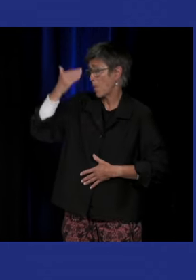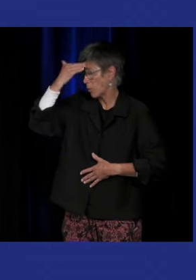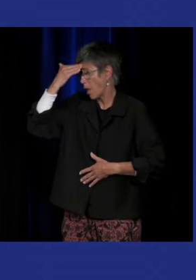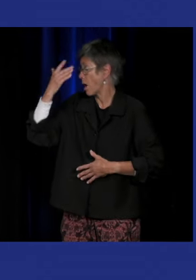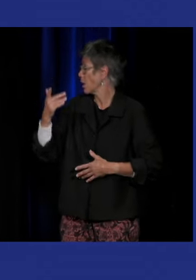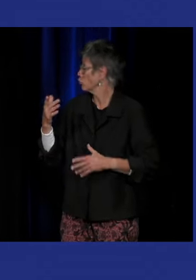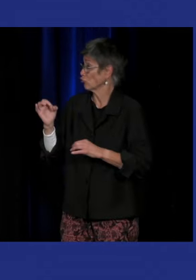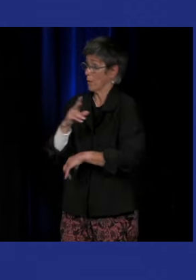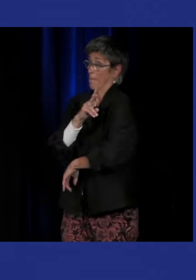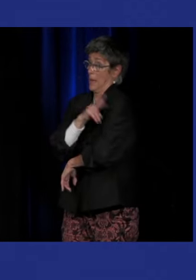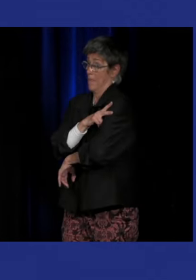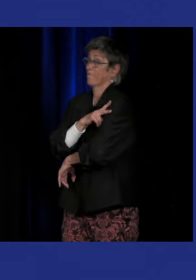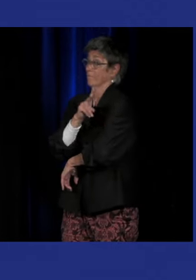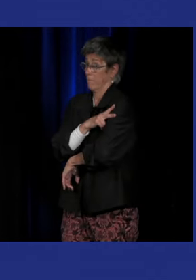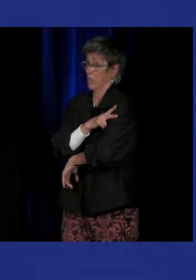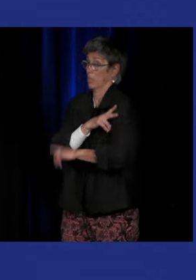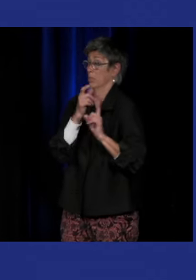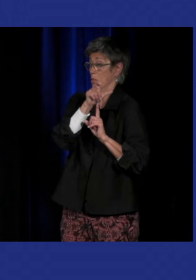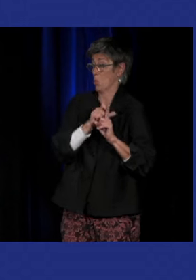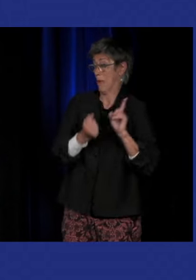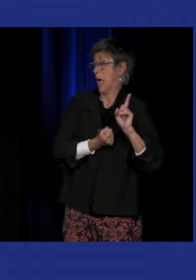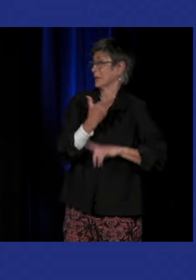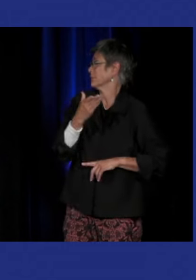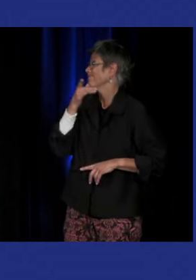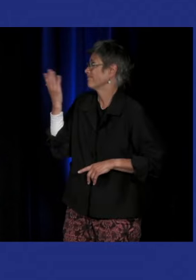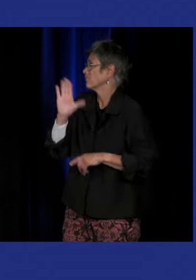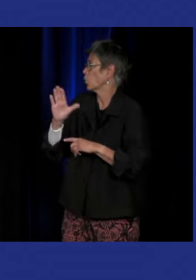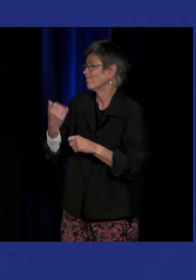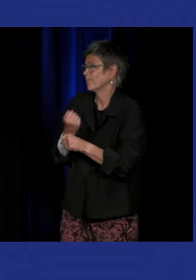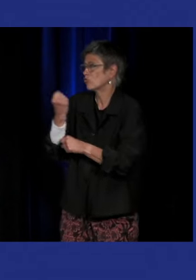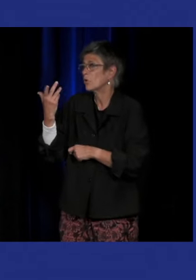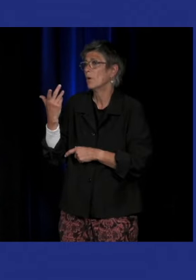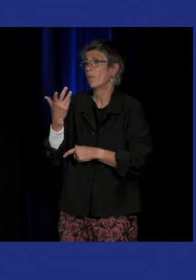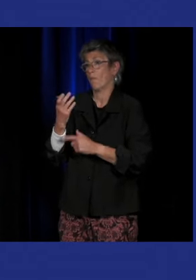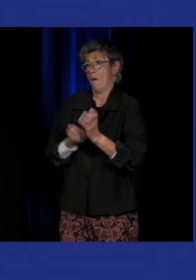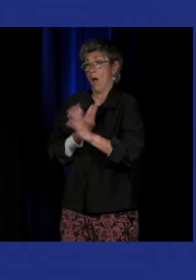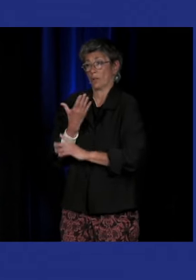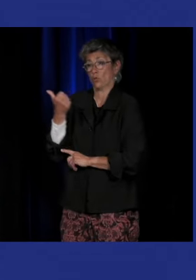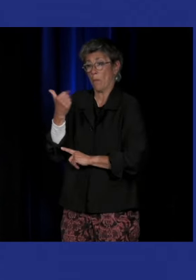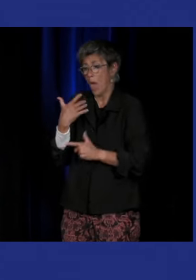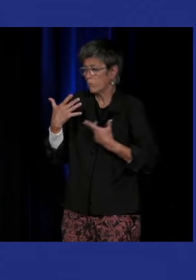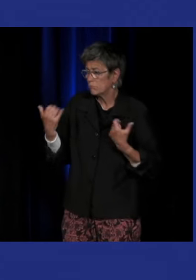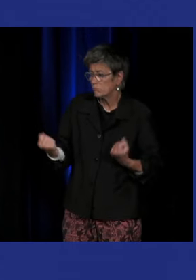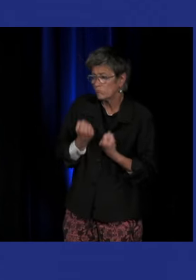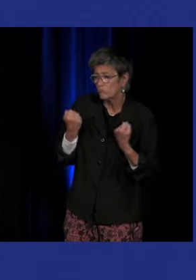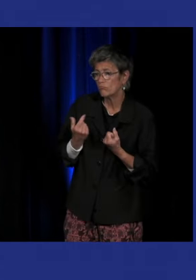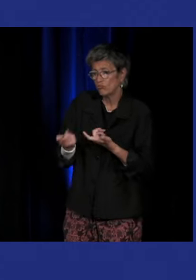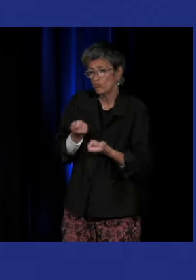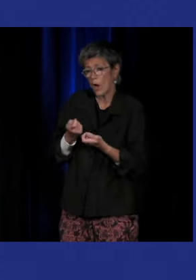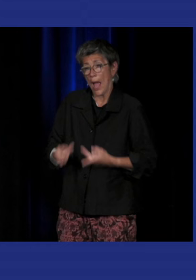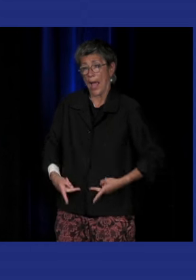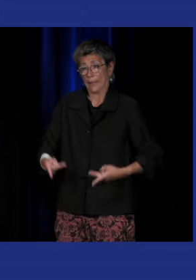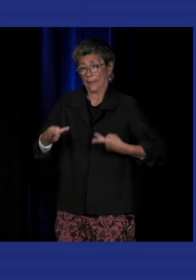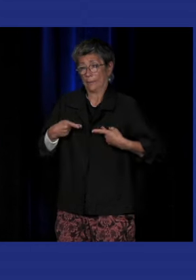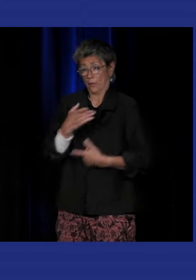dont Léven Bescardet c'est un artiste qu'on n pas pu montrer ses oeuvres mais Léven Bescardet a animé des ateliers de santé mentale